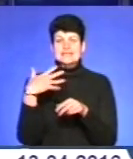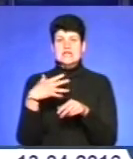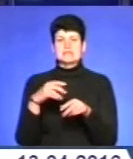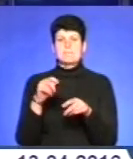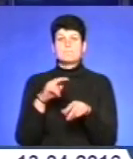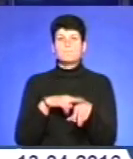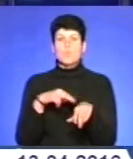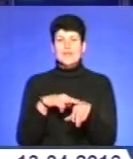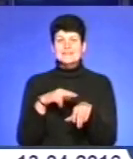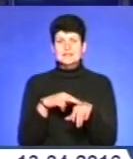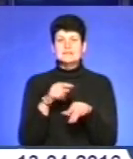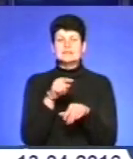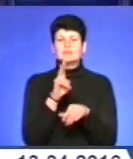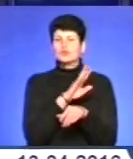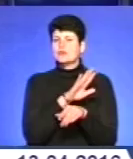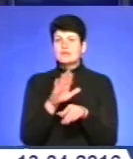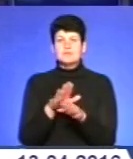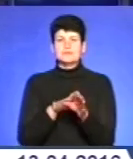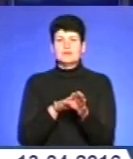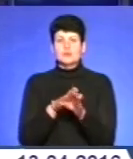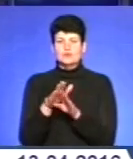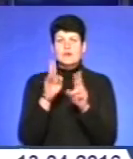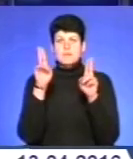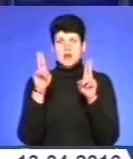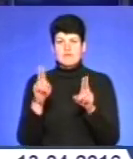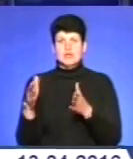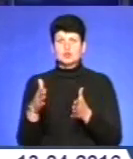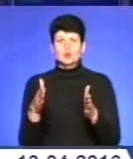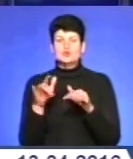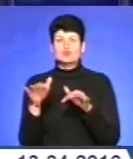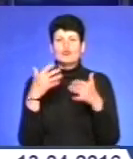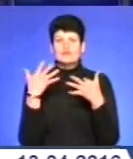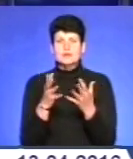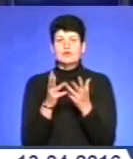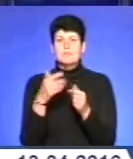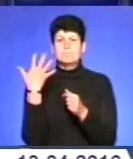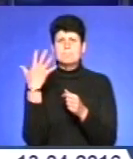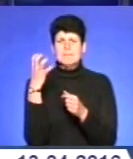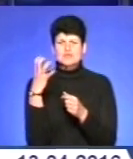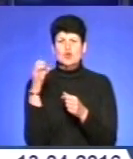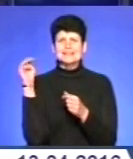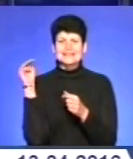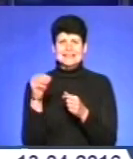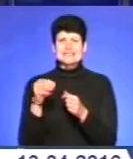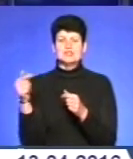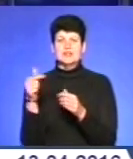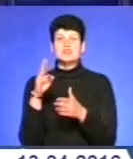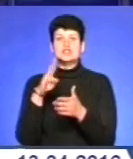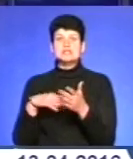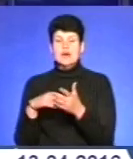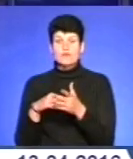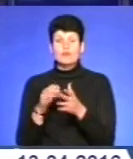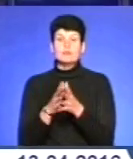поліцейських. Тим, хто не дотримувався правил дорожнього руху, вже нарахували понад 500 тисяч гривень штрафу. В основному за